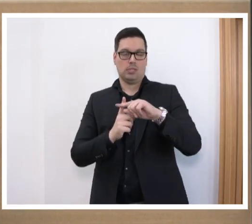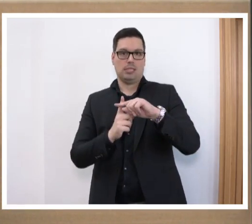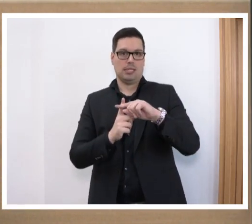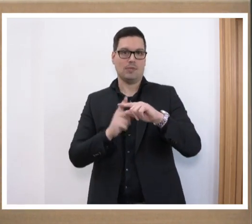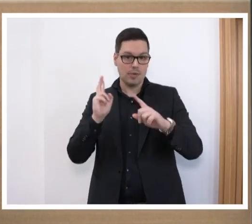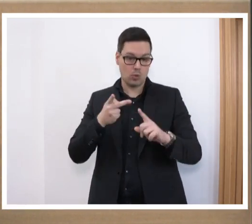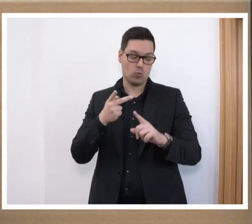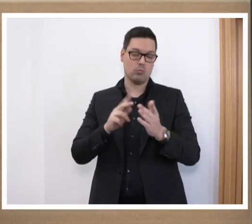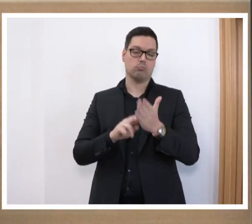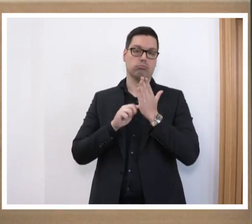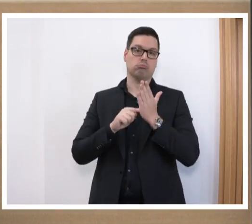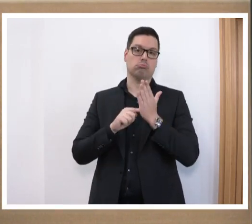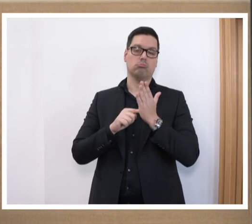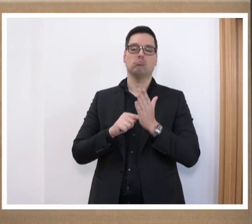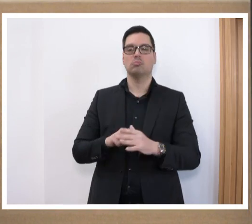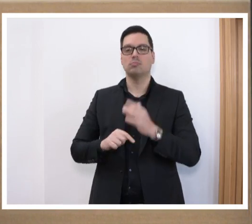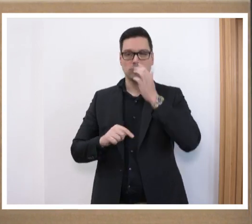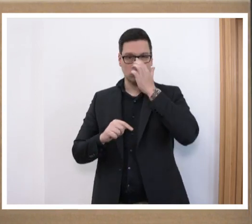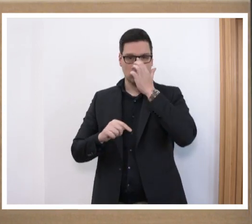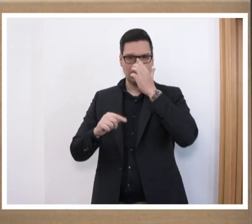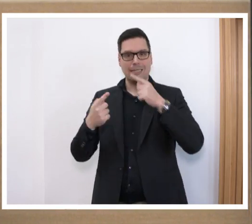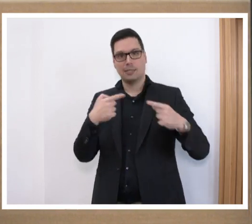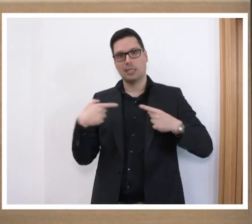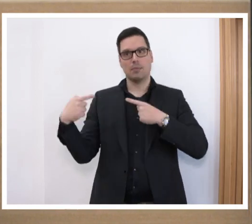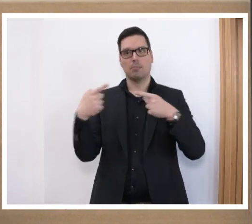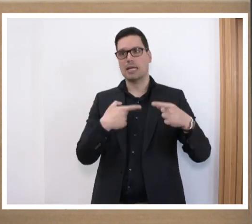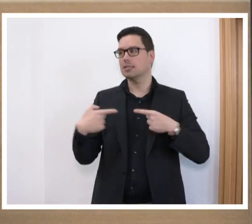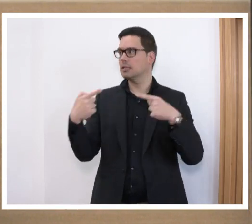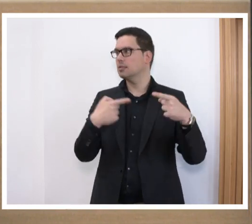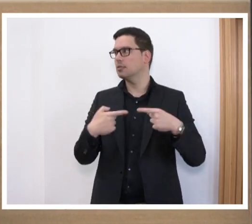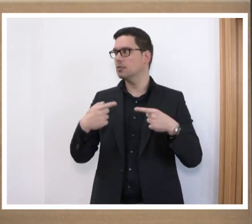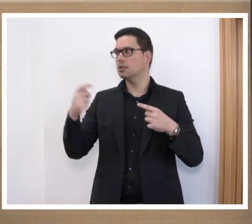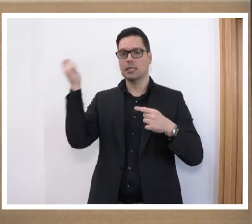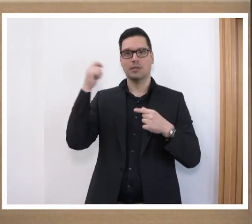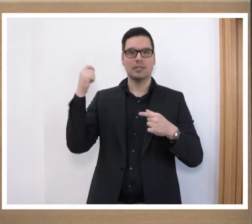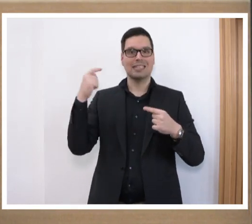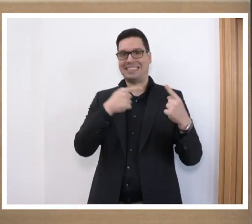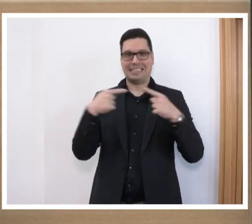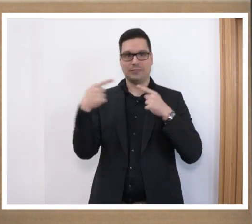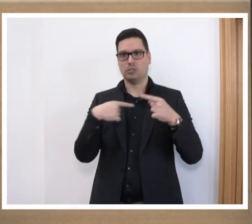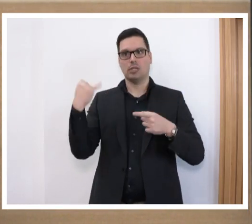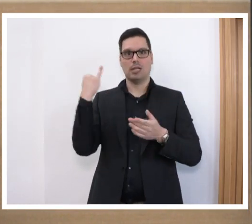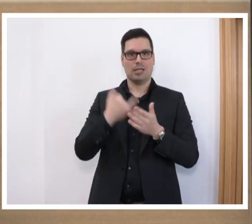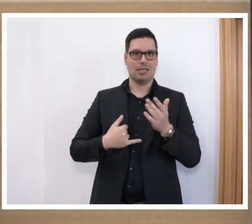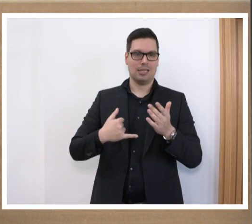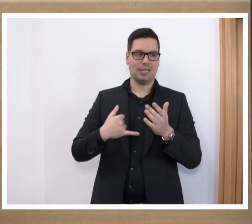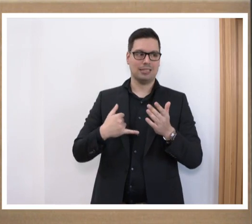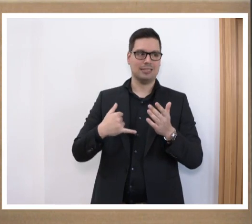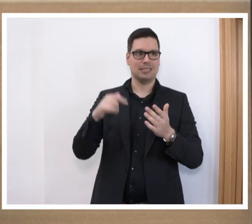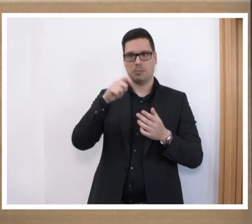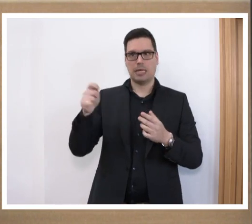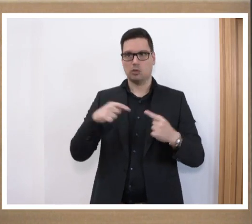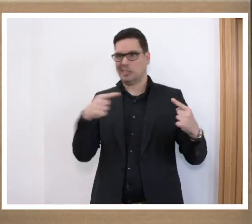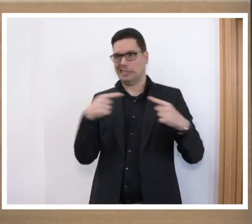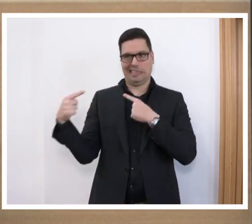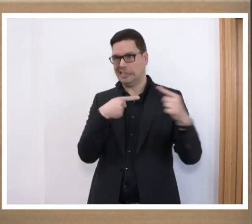ich ebenfalls hervorheben, ist, dass die Debatte, und wir können uns daran erinnern, wie heftig die Debatten in der vergangenen Legislaturperiode